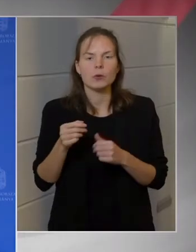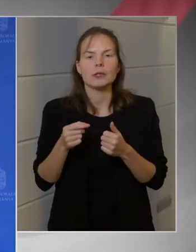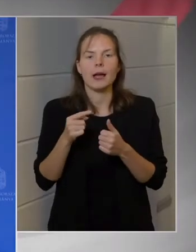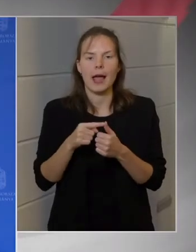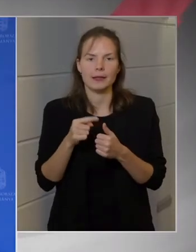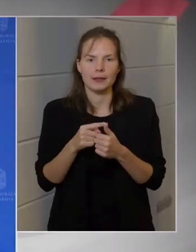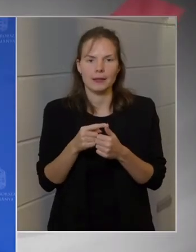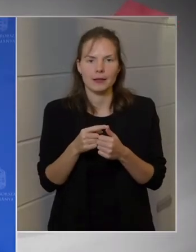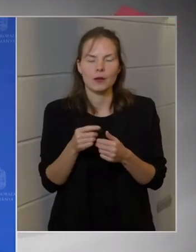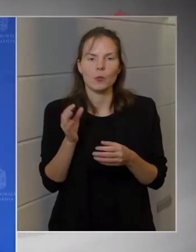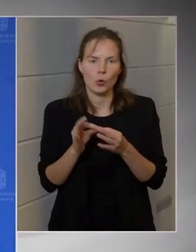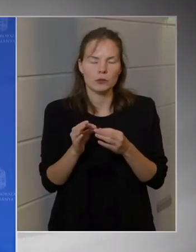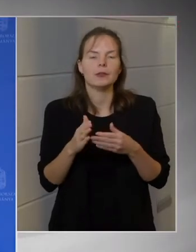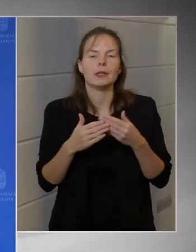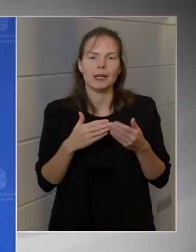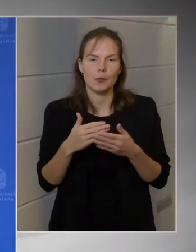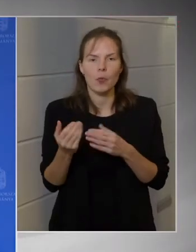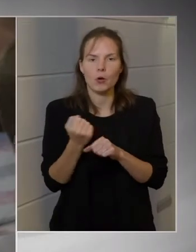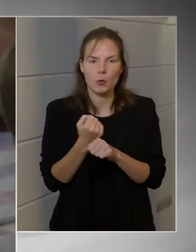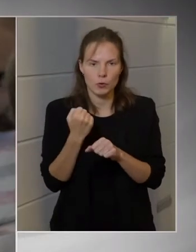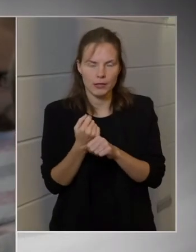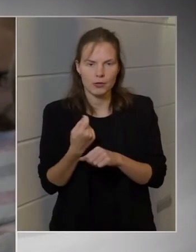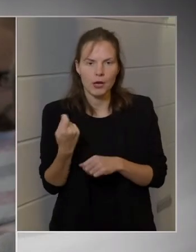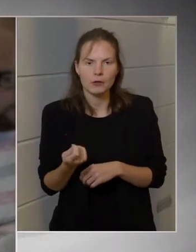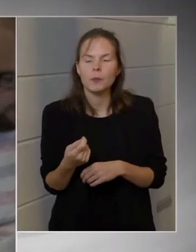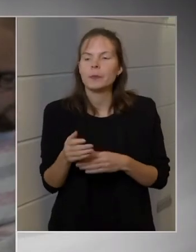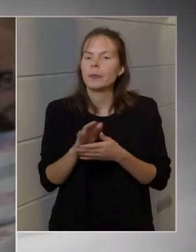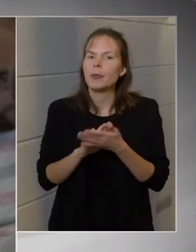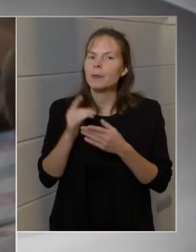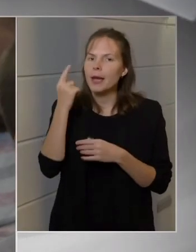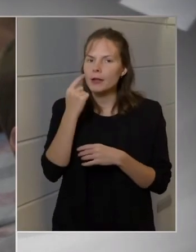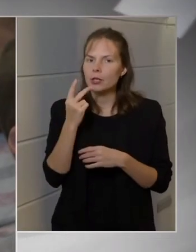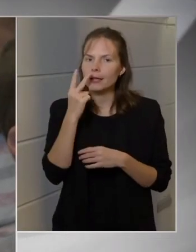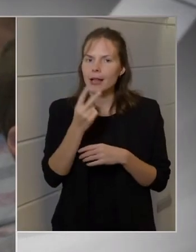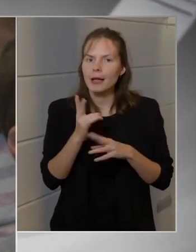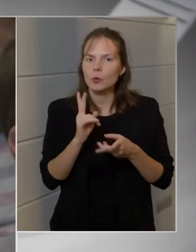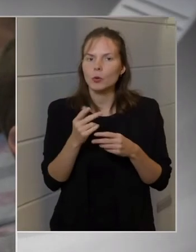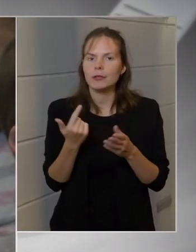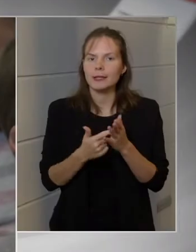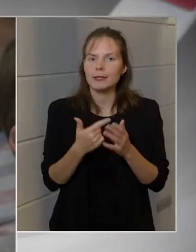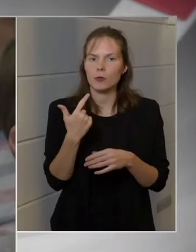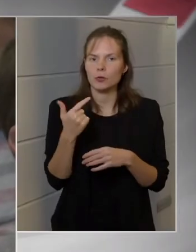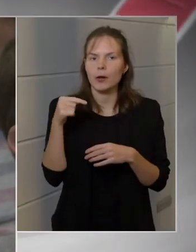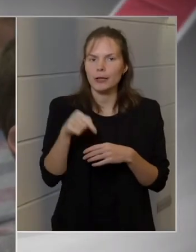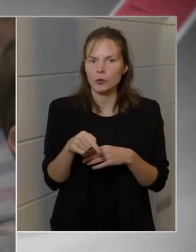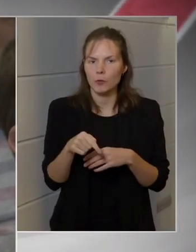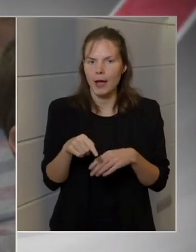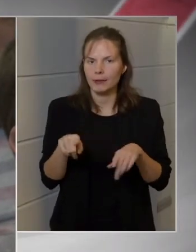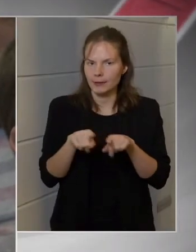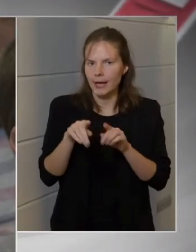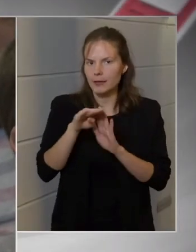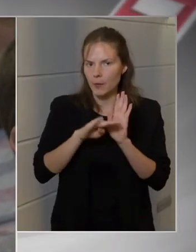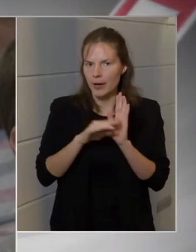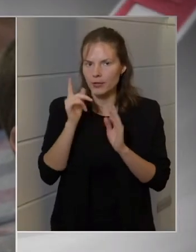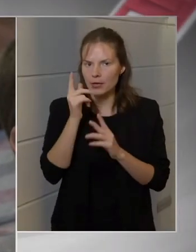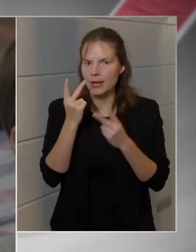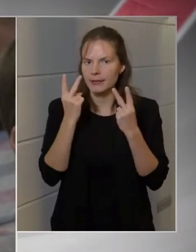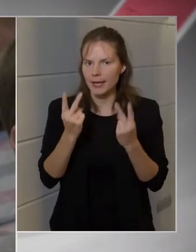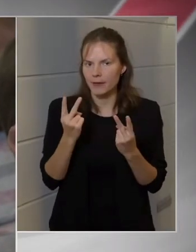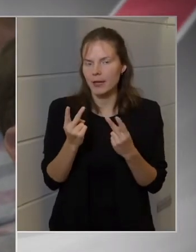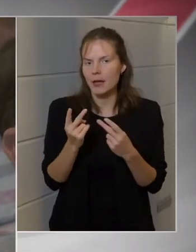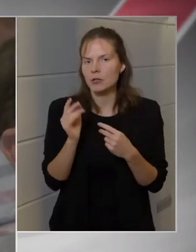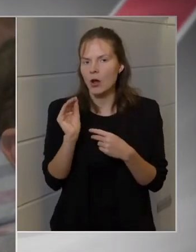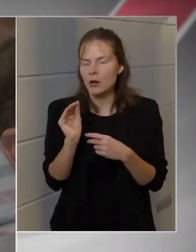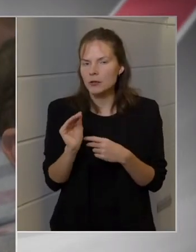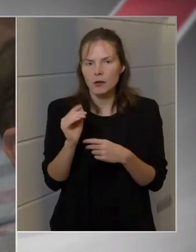éppen a helyi iparűzési adó. Mekkora esét lát, hogy 22-ben is a mostani szabályozás lesz érvényes, azaz nem fogják